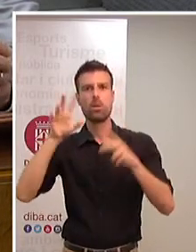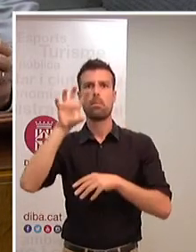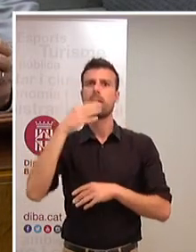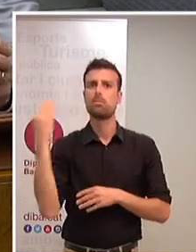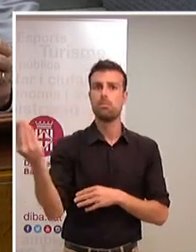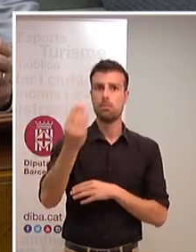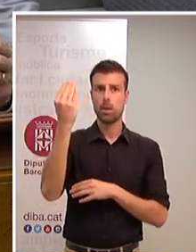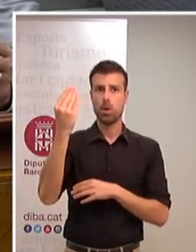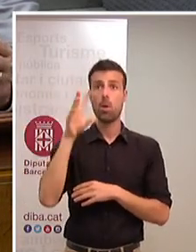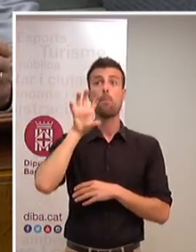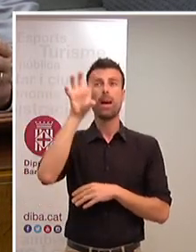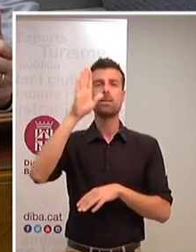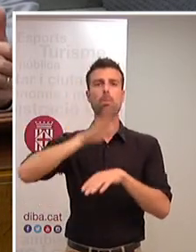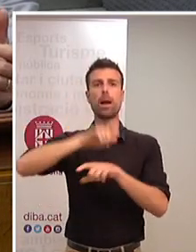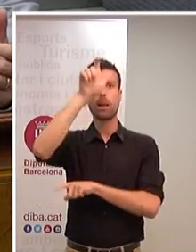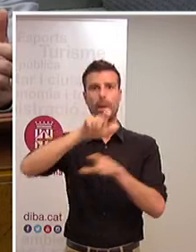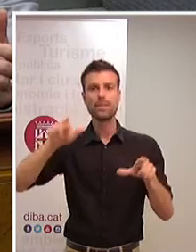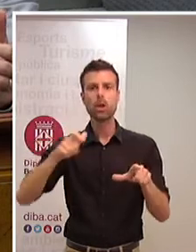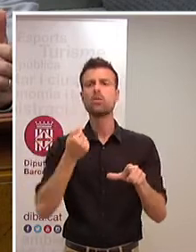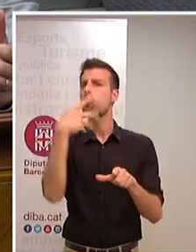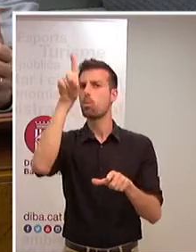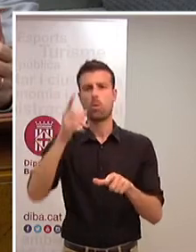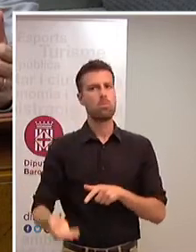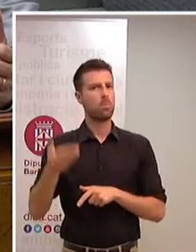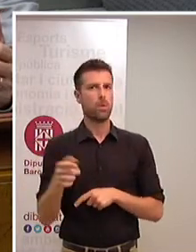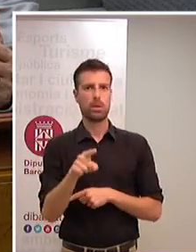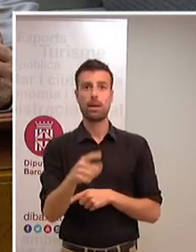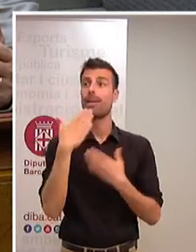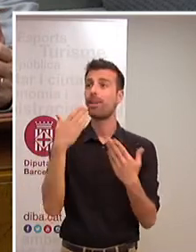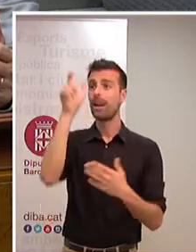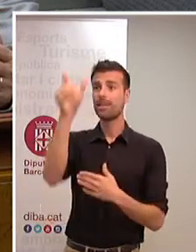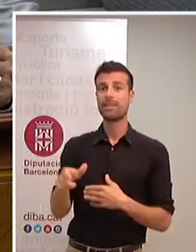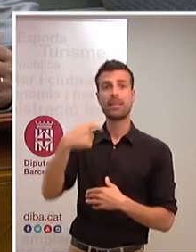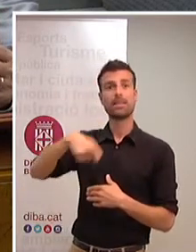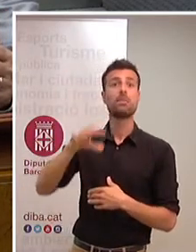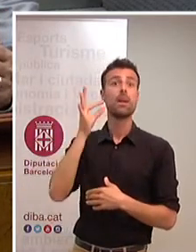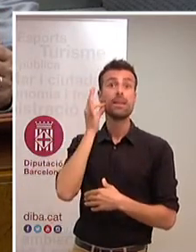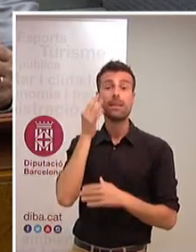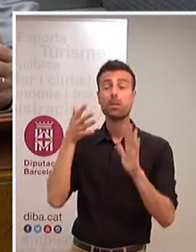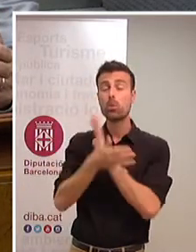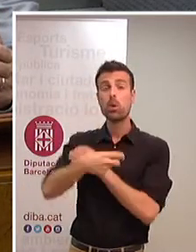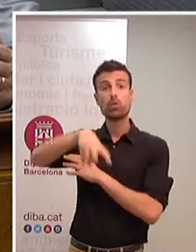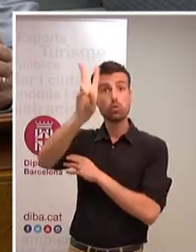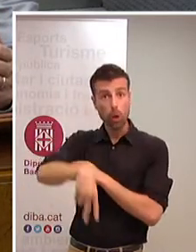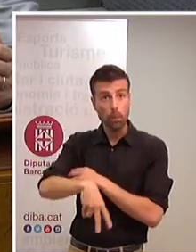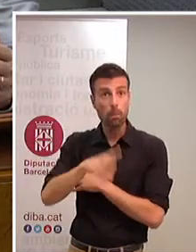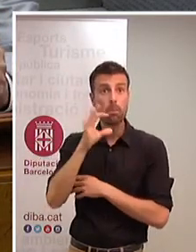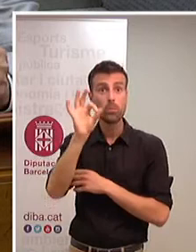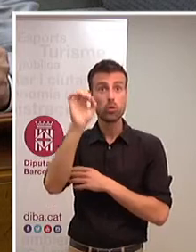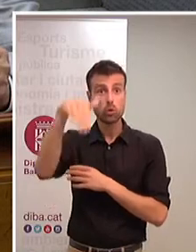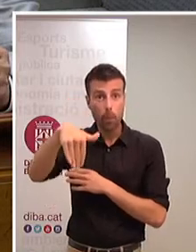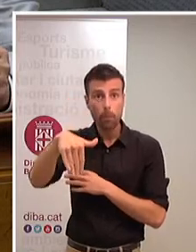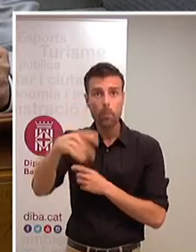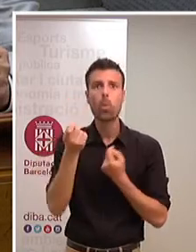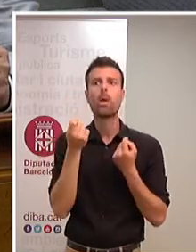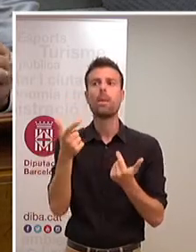un país és on les persones siguin el més important. Gràcies, presidenta, perquè aquest som ens ha empaltat a tots. Som